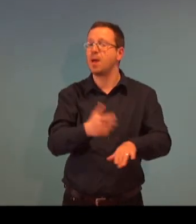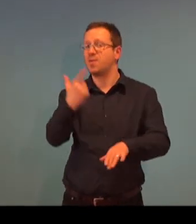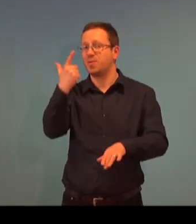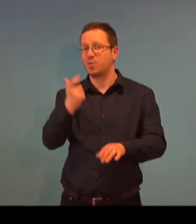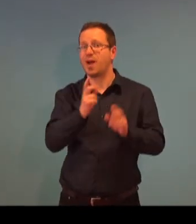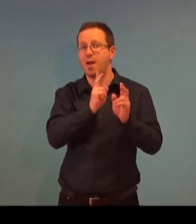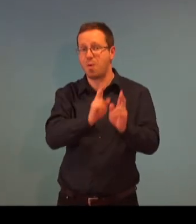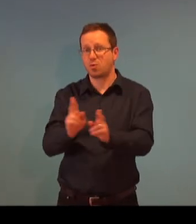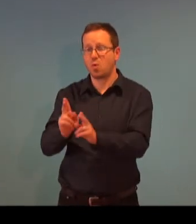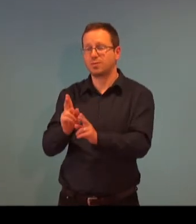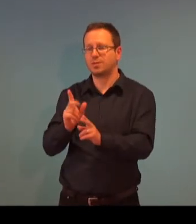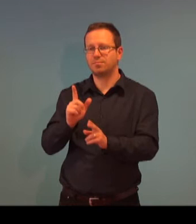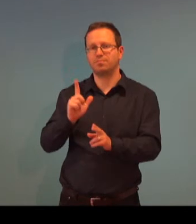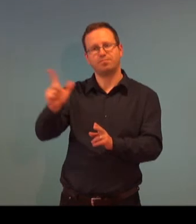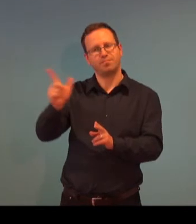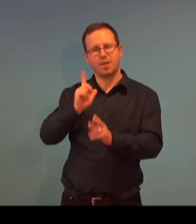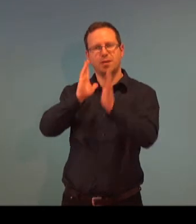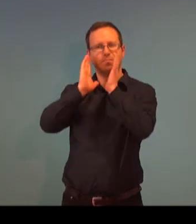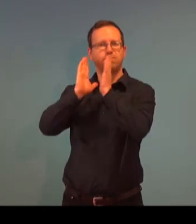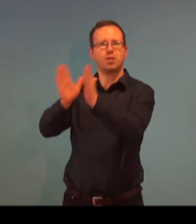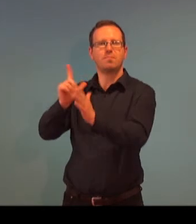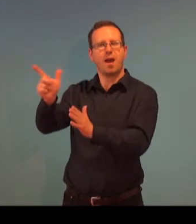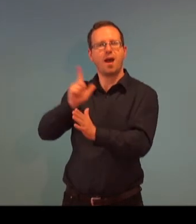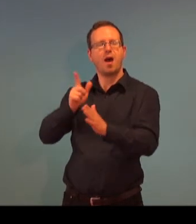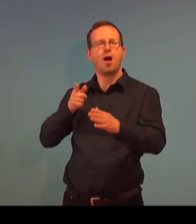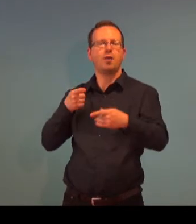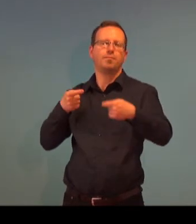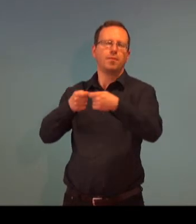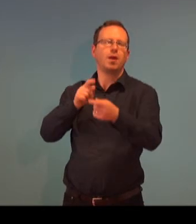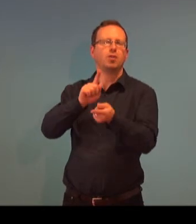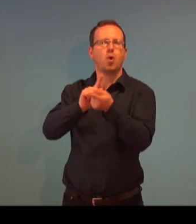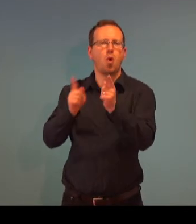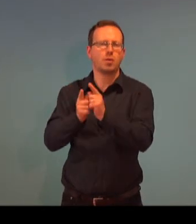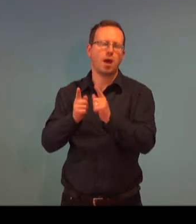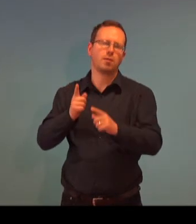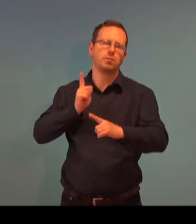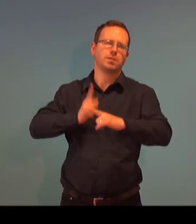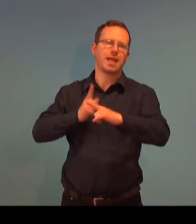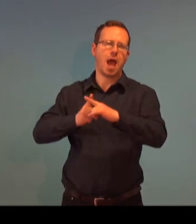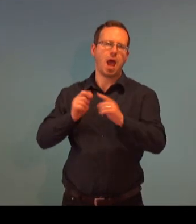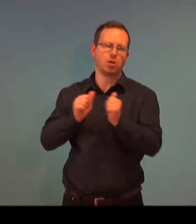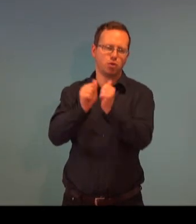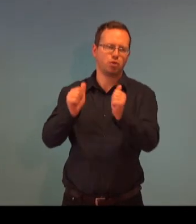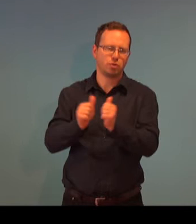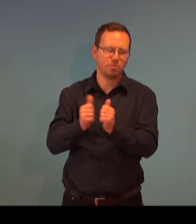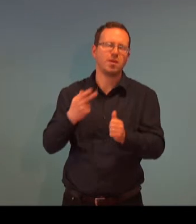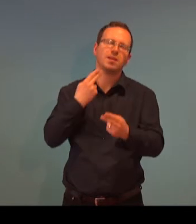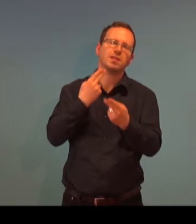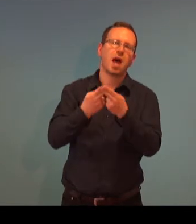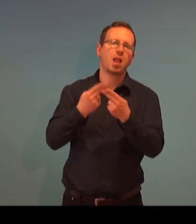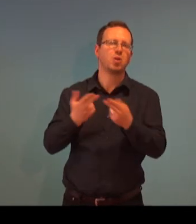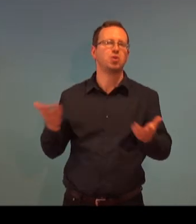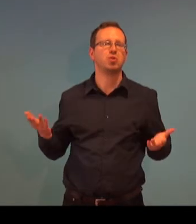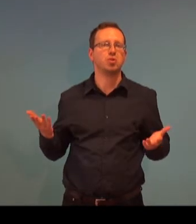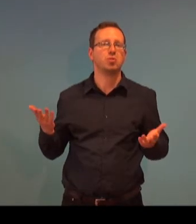administrativní kolečko, tak samozřejmě i tady je možnost uzavírat přímo dohodu s námi, o